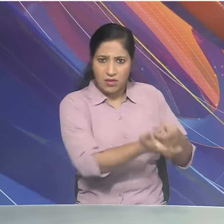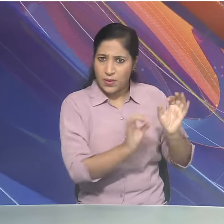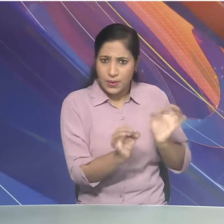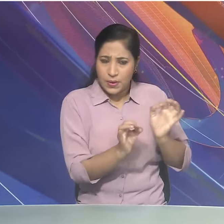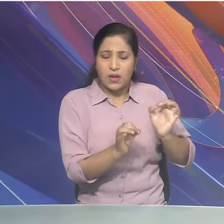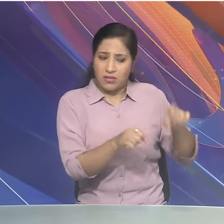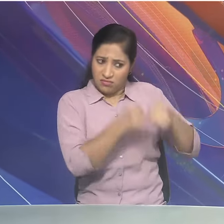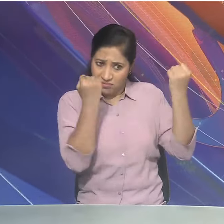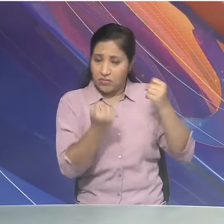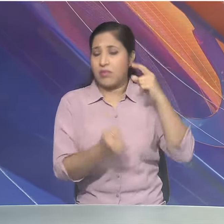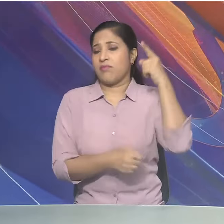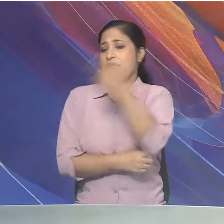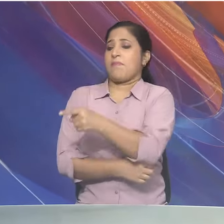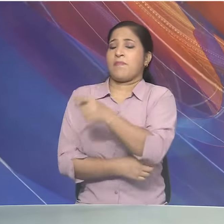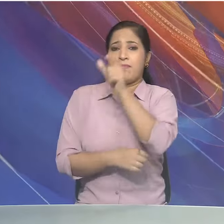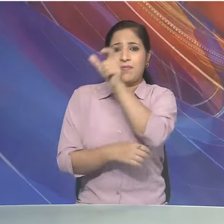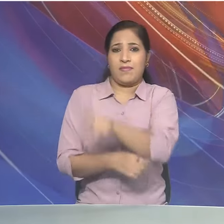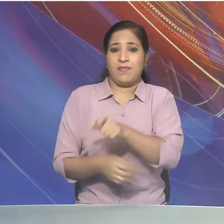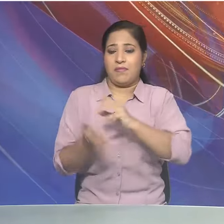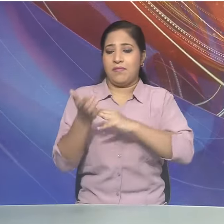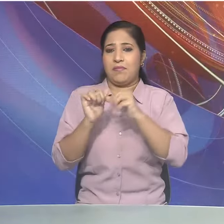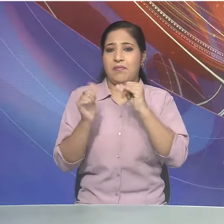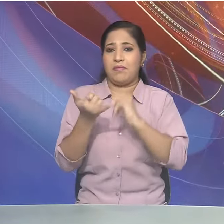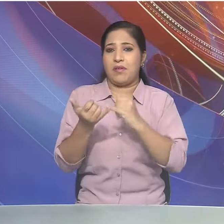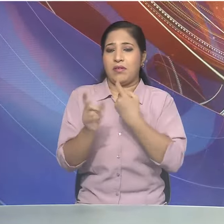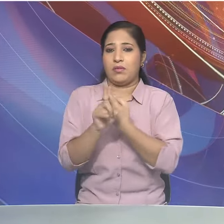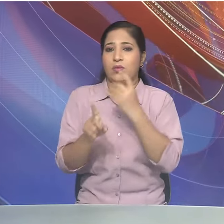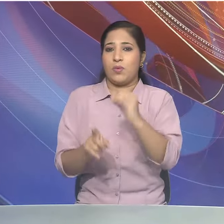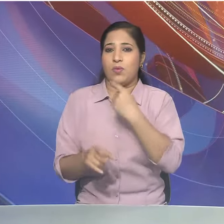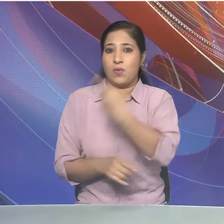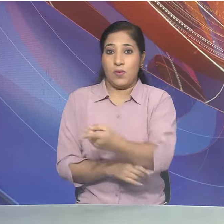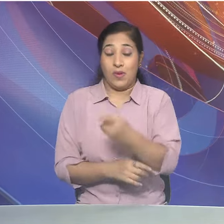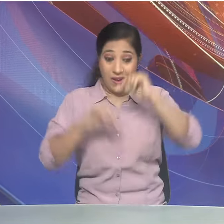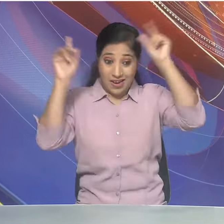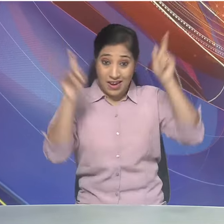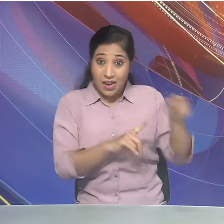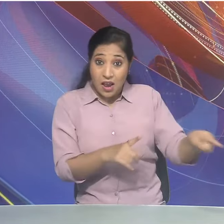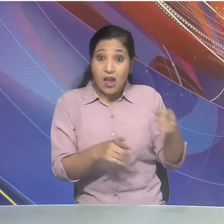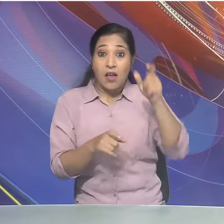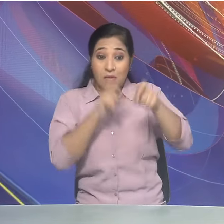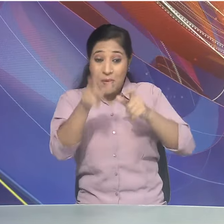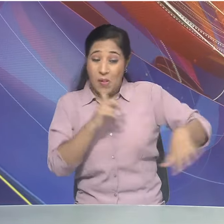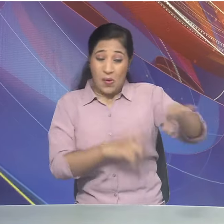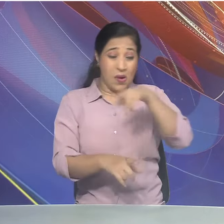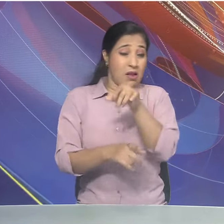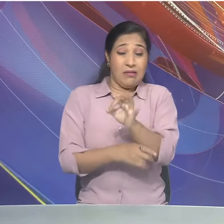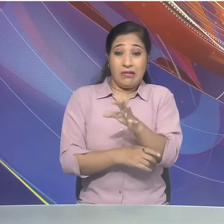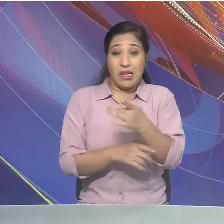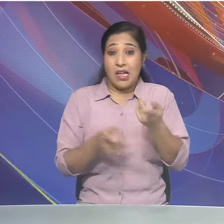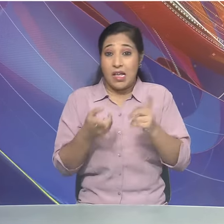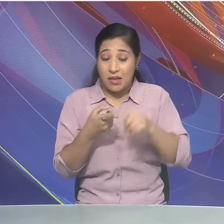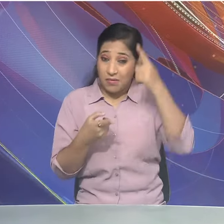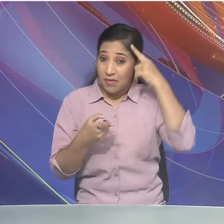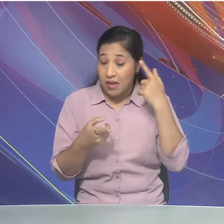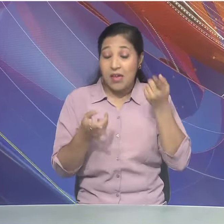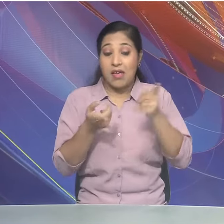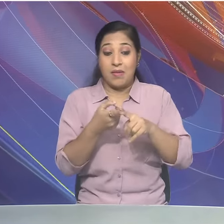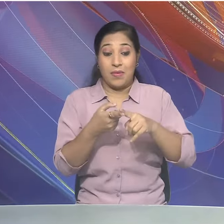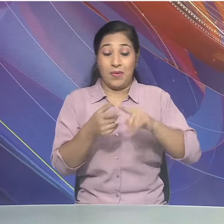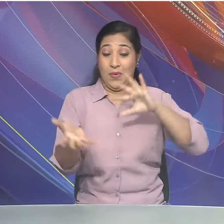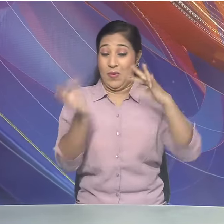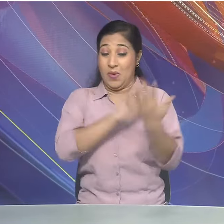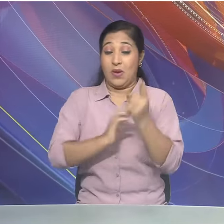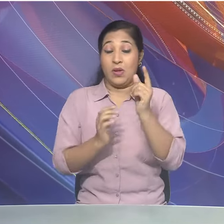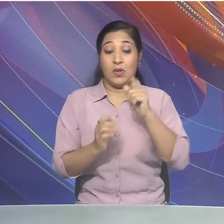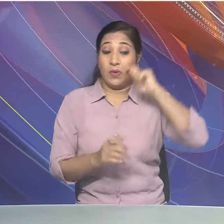आवान किया भारत ने आतंकियों को ब्लेक लिस्टिंग से बचाने के प्रयासों की आलोचना की है सैयुक्त राष्टर